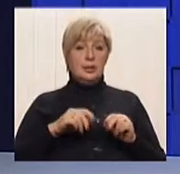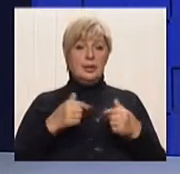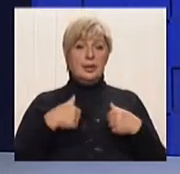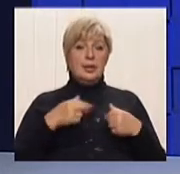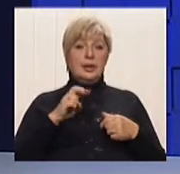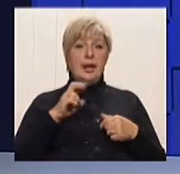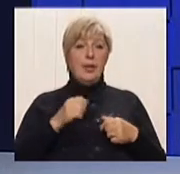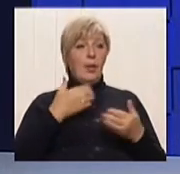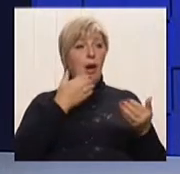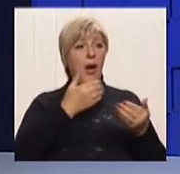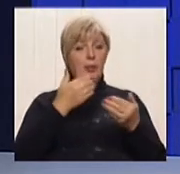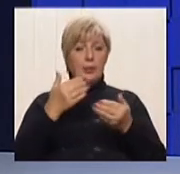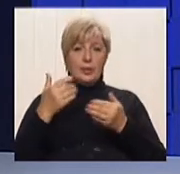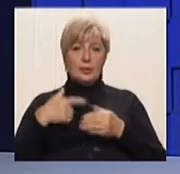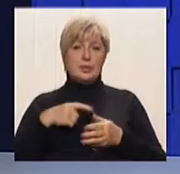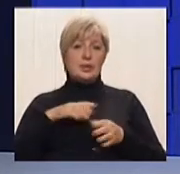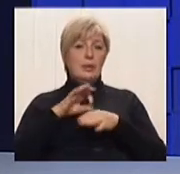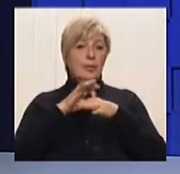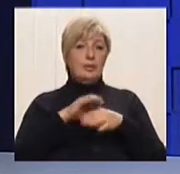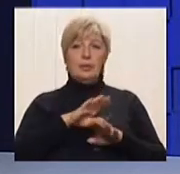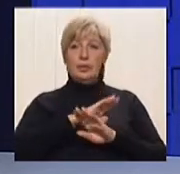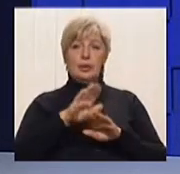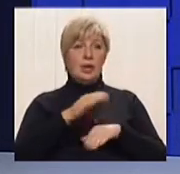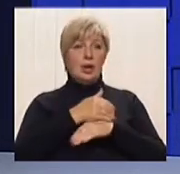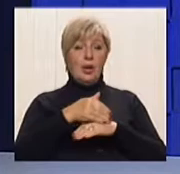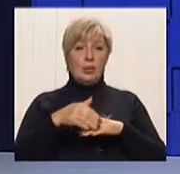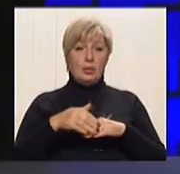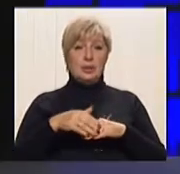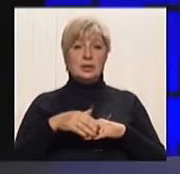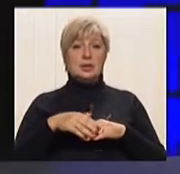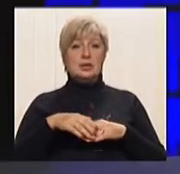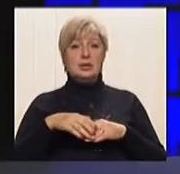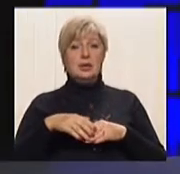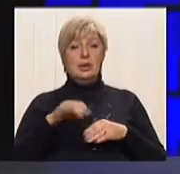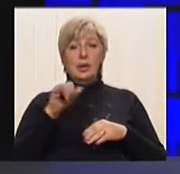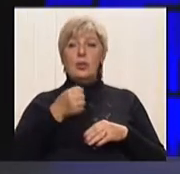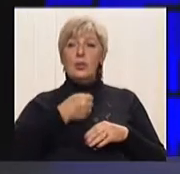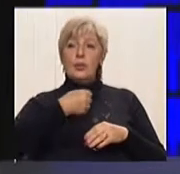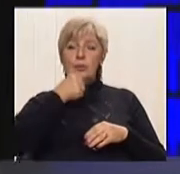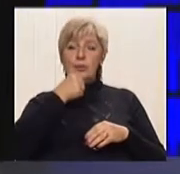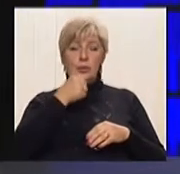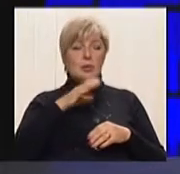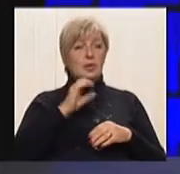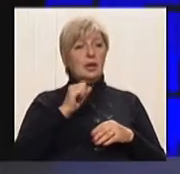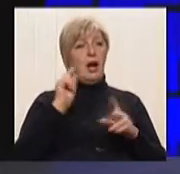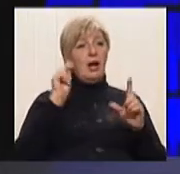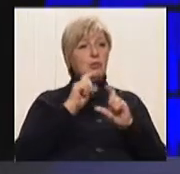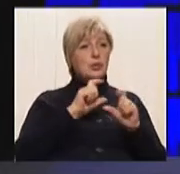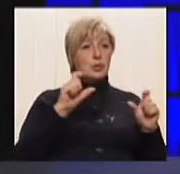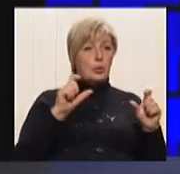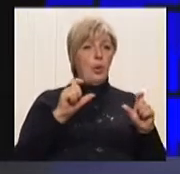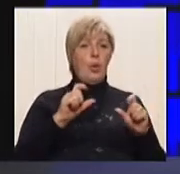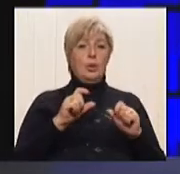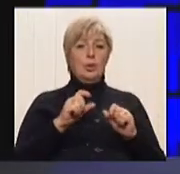би не на вулиці, серед взрослих, а в школах. Але ми не маємо в школах знімати без дозволу батьків, тому поки не